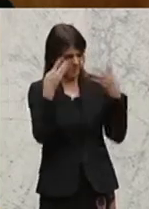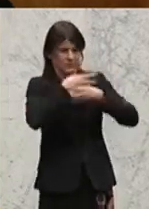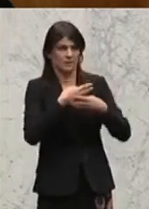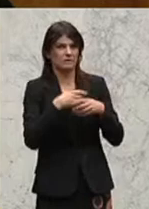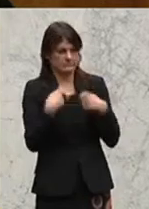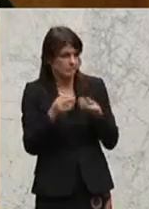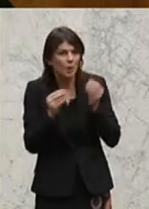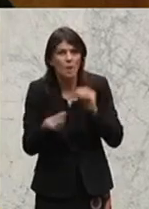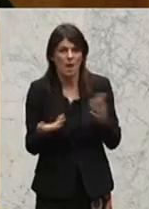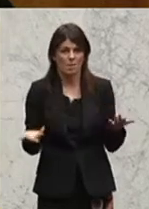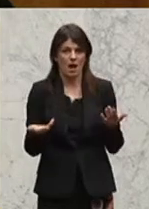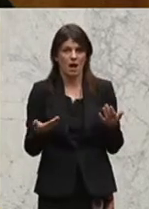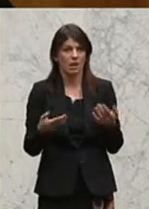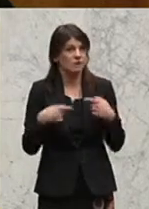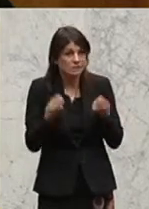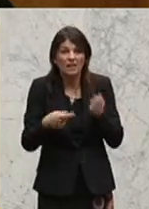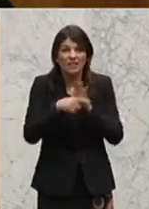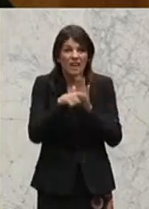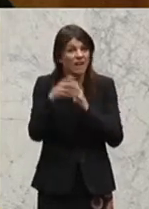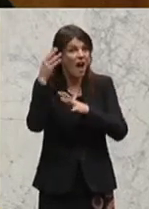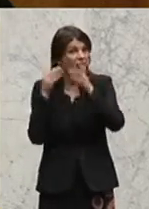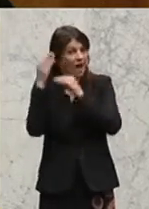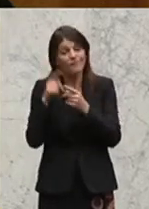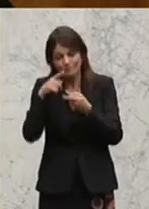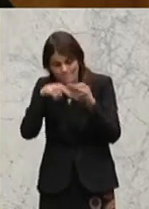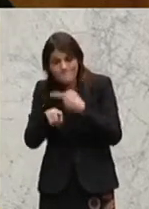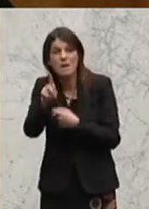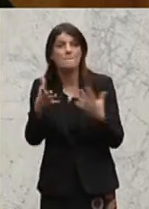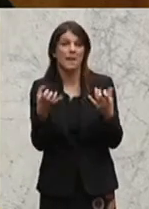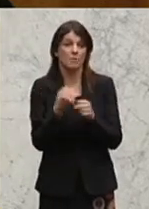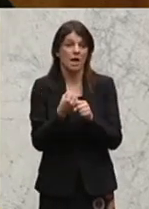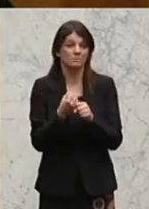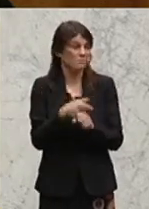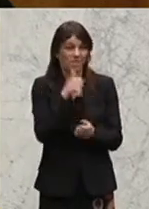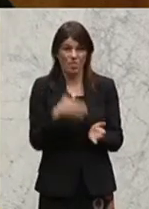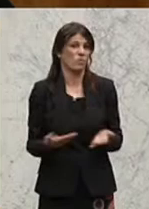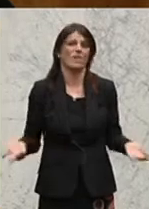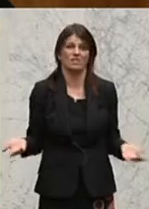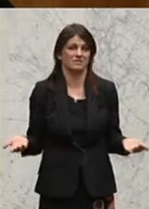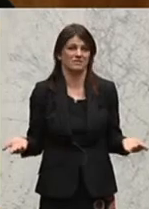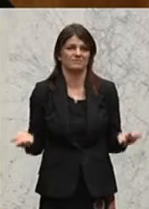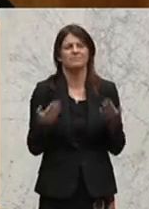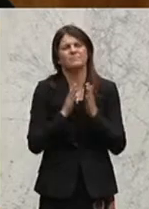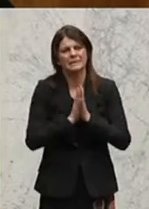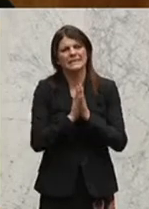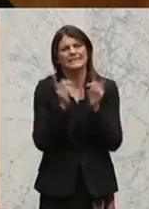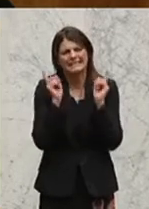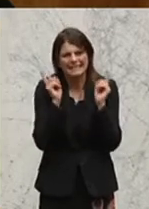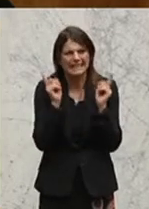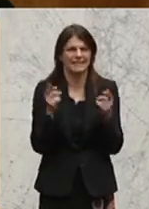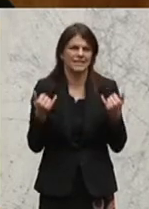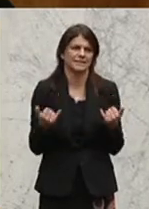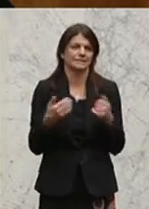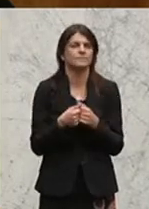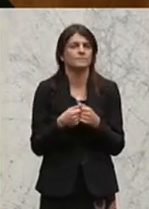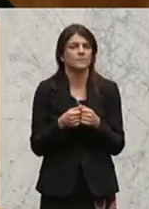Schwierigkeiten, zu negativen Erfahrungen mit diesen Praktika, die nicht notwendig wären. Es ist dringend notwendig, dass wir